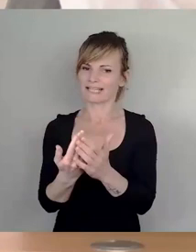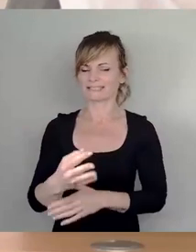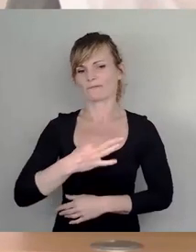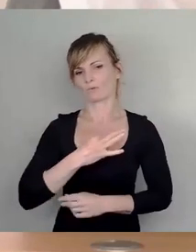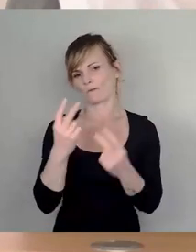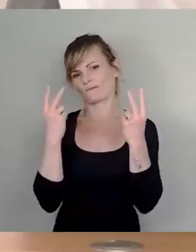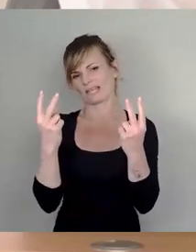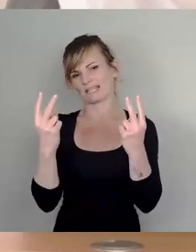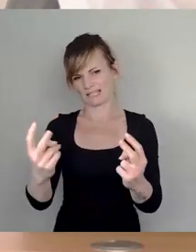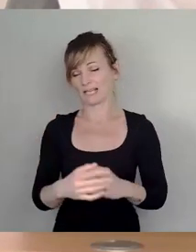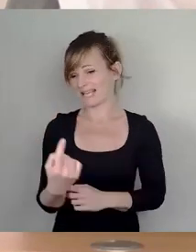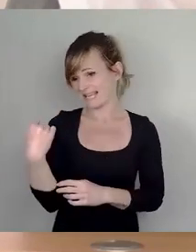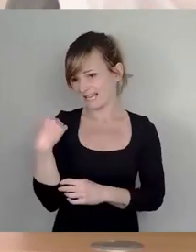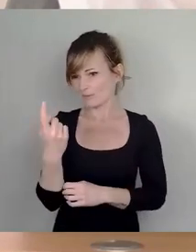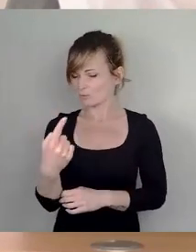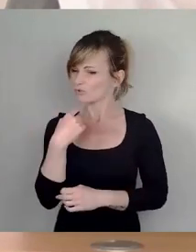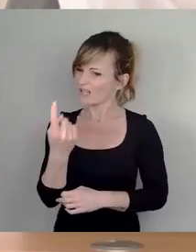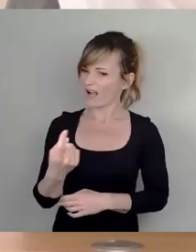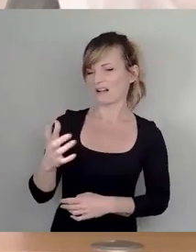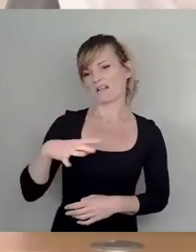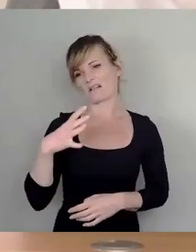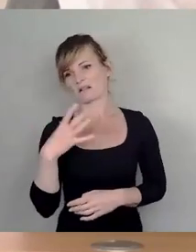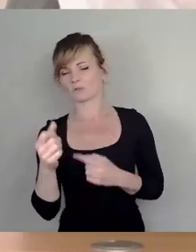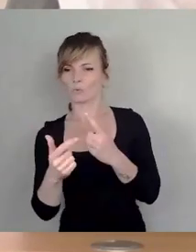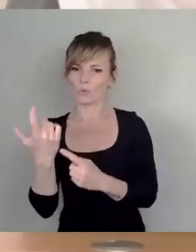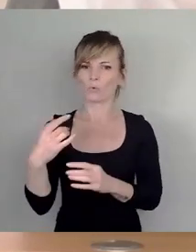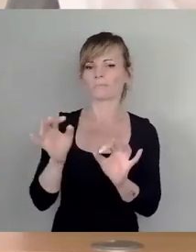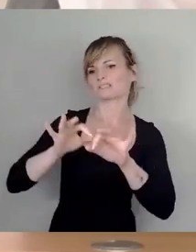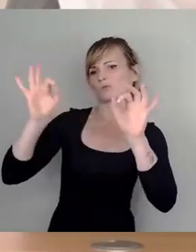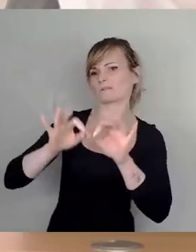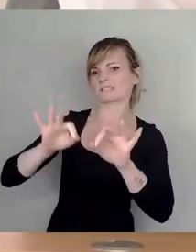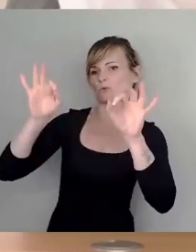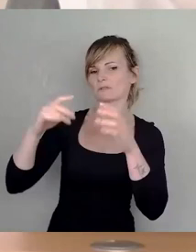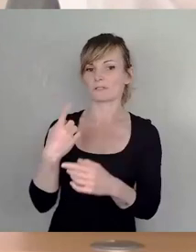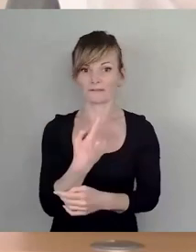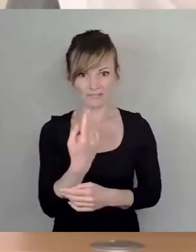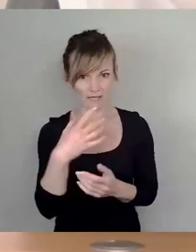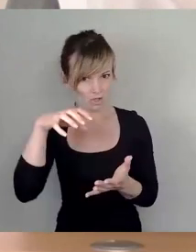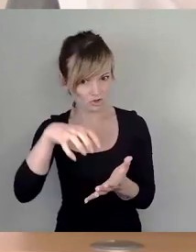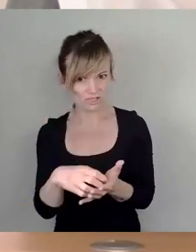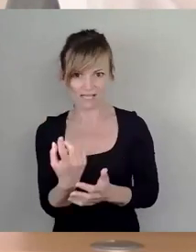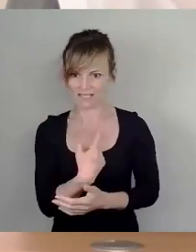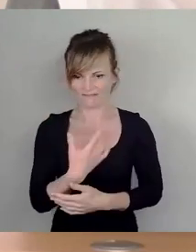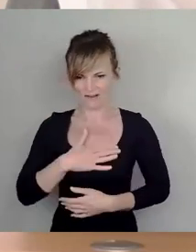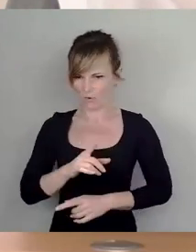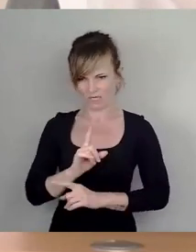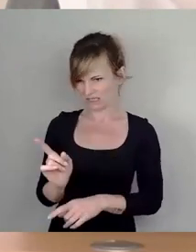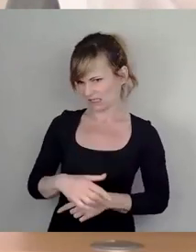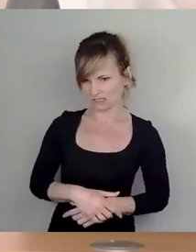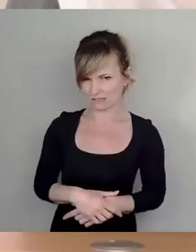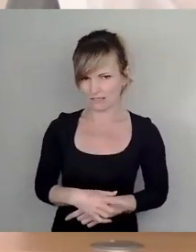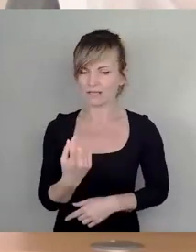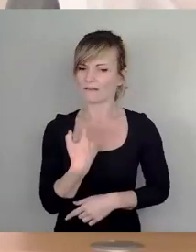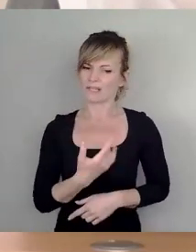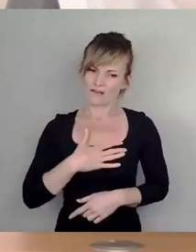jetzt so dargestellt haben, so einen aristokratischen Ansatz des Besonderen, das ist ja das, was wir als Stadt alle zusammen nicht verfolgen. Sondern wir wollen